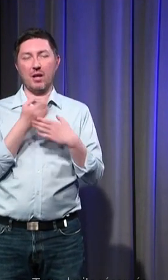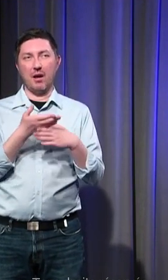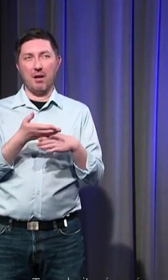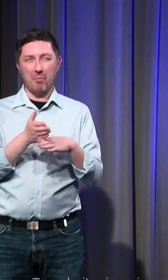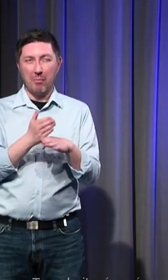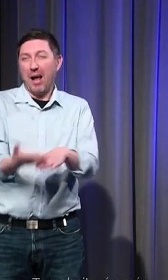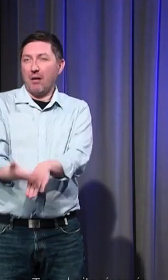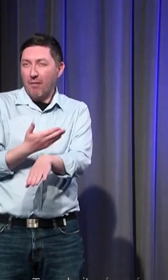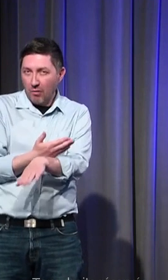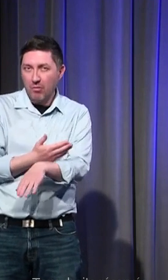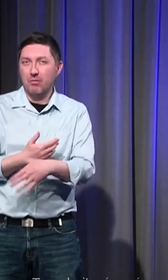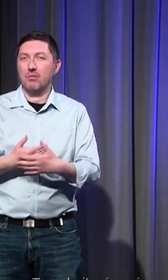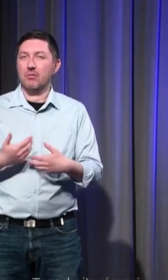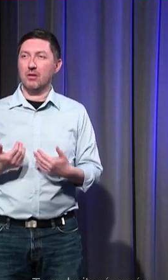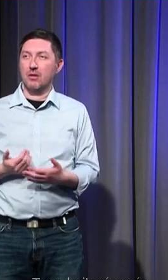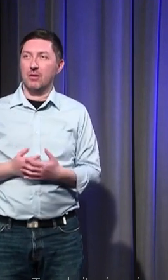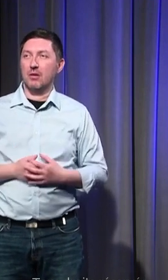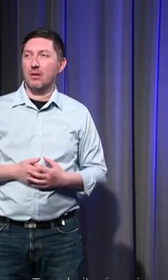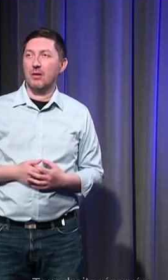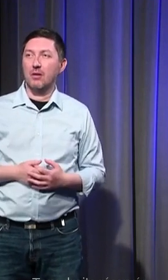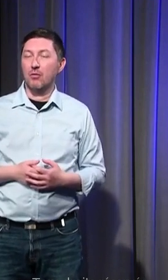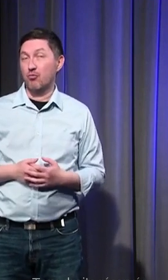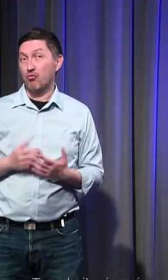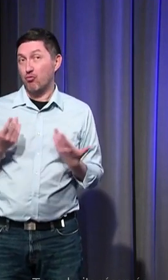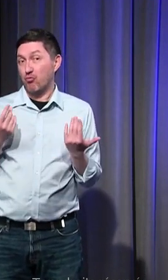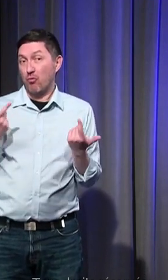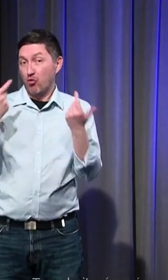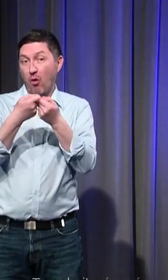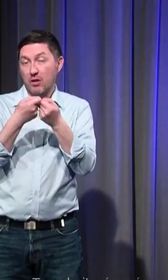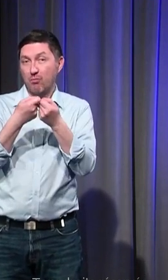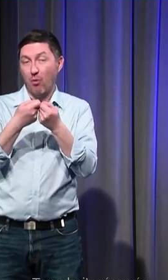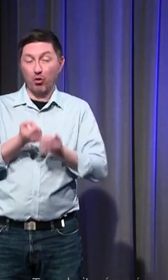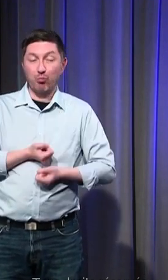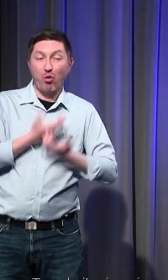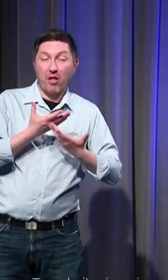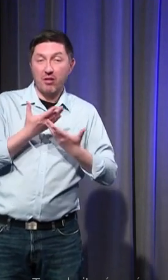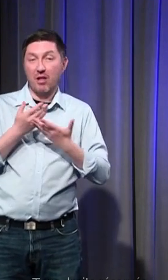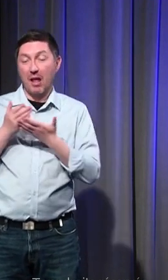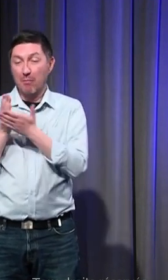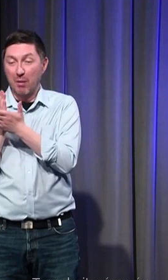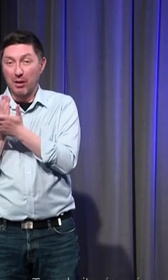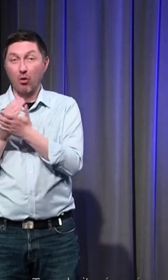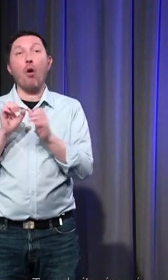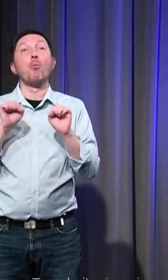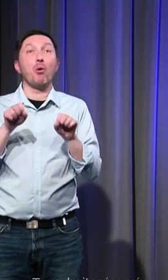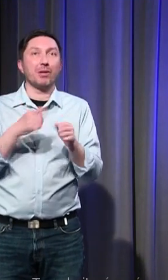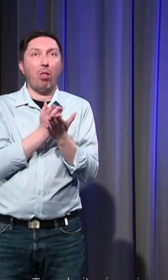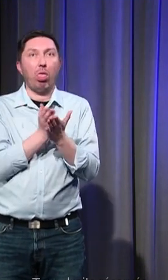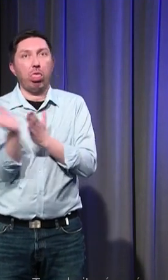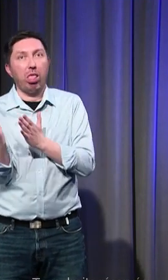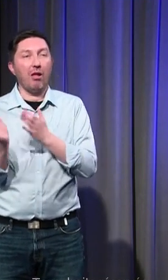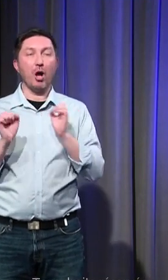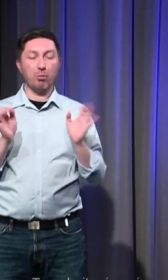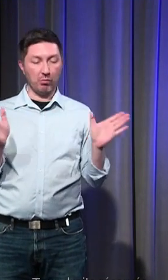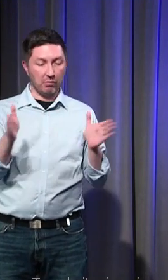et donc les deux se combinent pleinement et peuvent déraper peuvent rester complètement